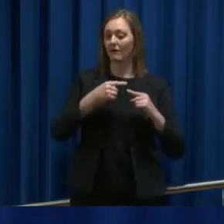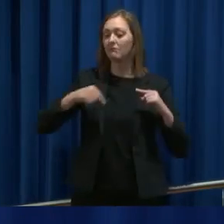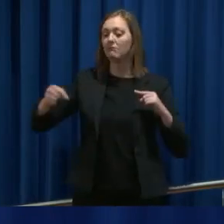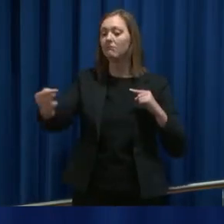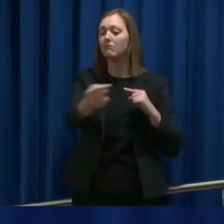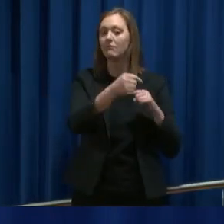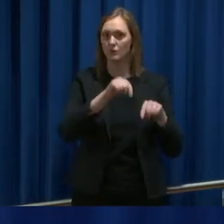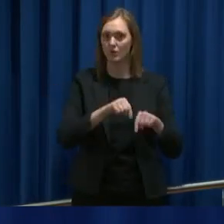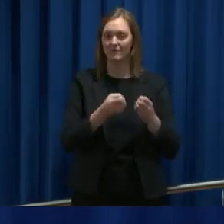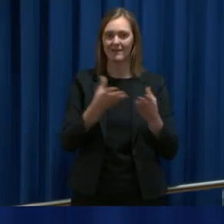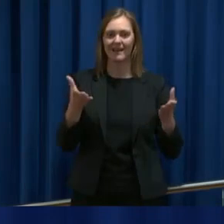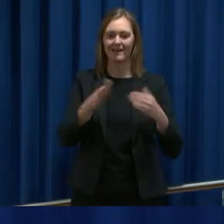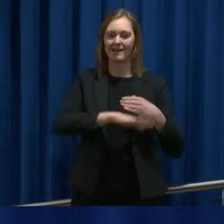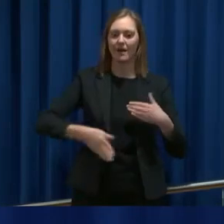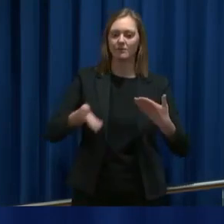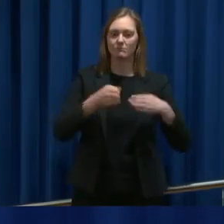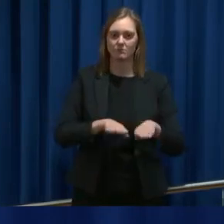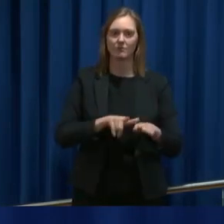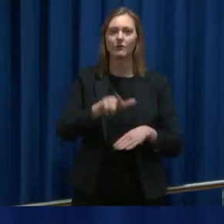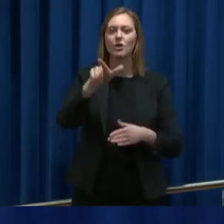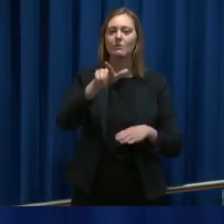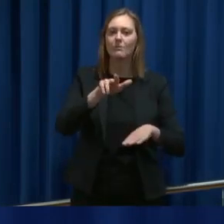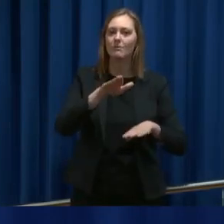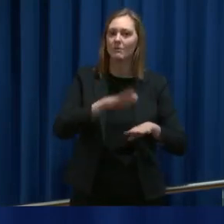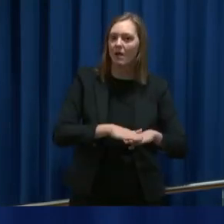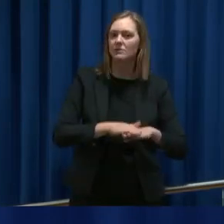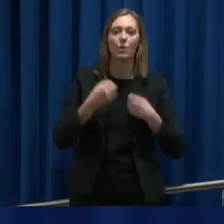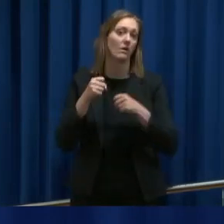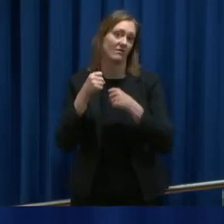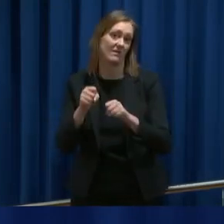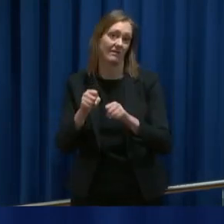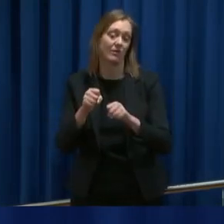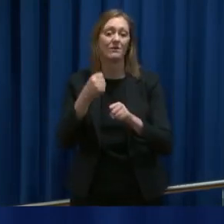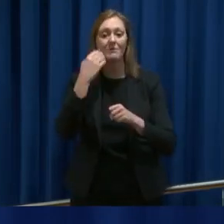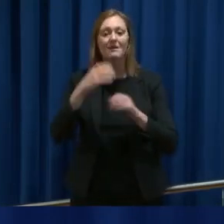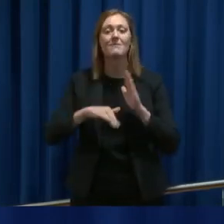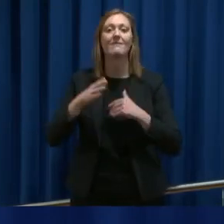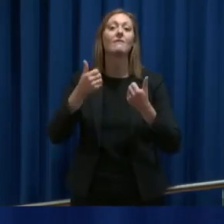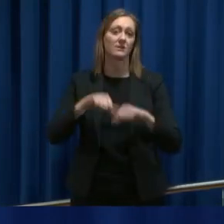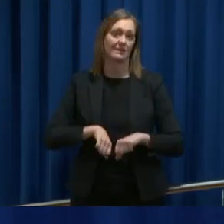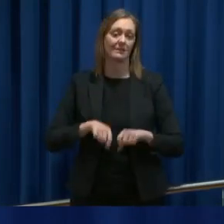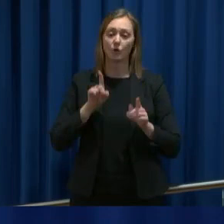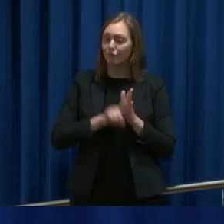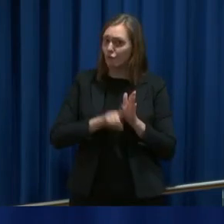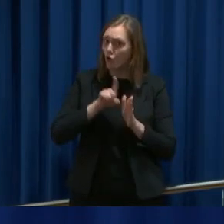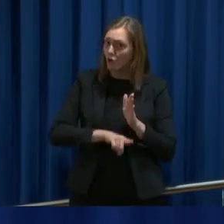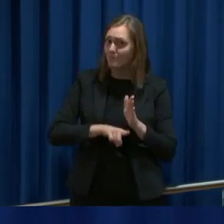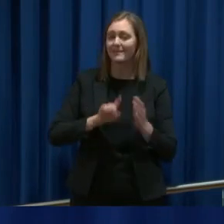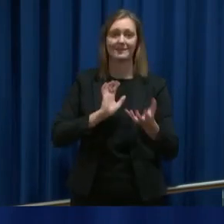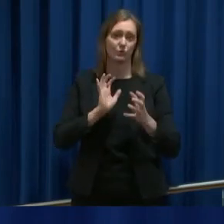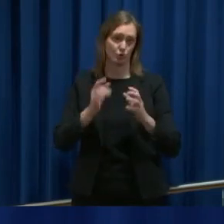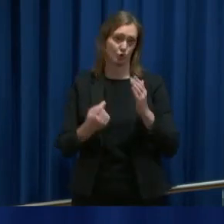så stenger jo flere land ned, flyplasser, stenger ned aktivitet, og da blir det vanskeligere. Så forholdet blir det der vi er nå, og så